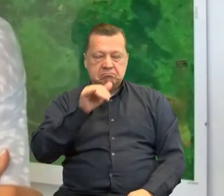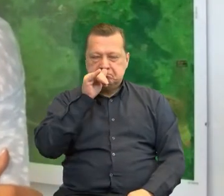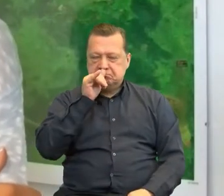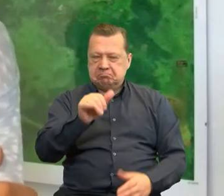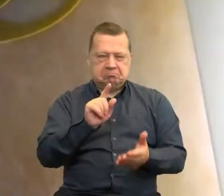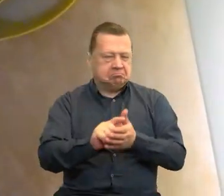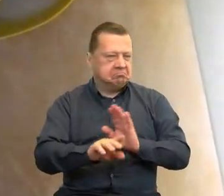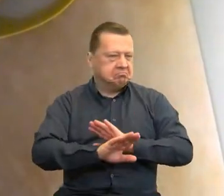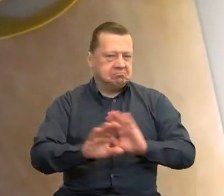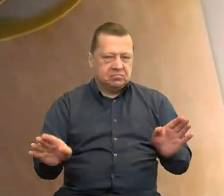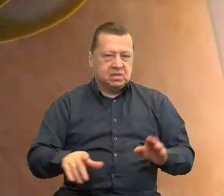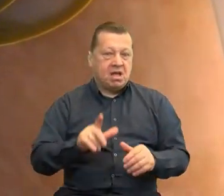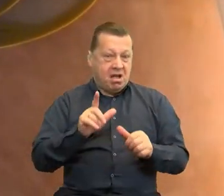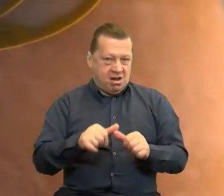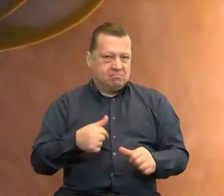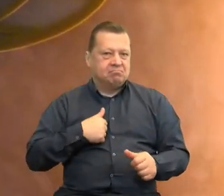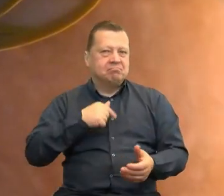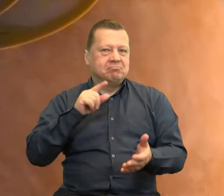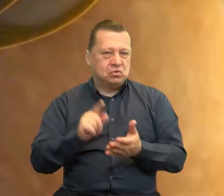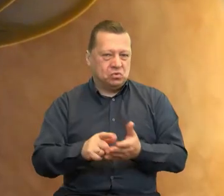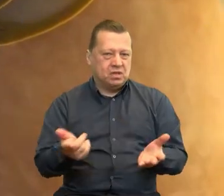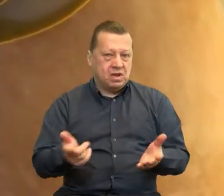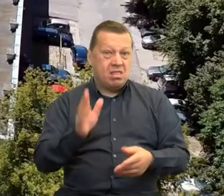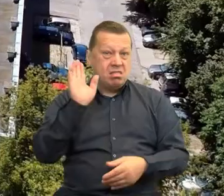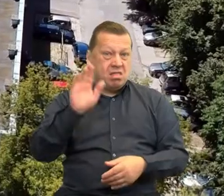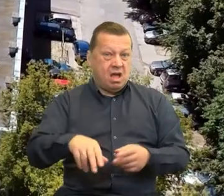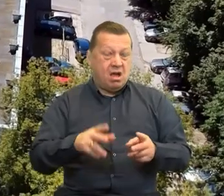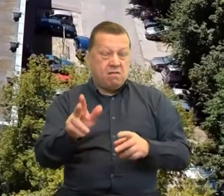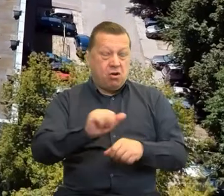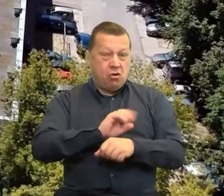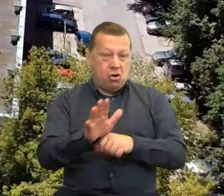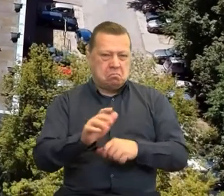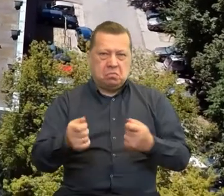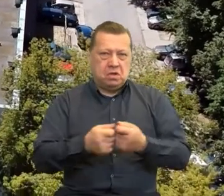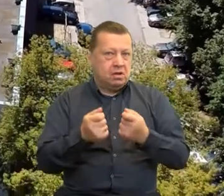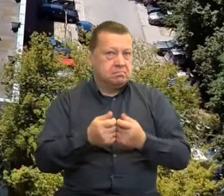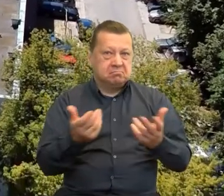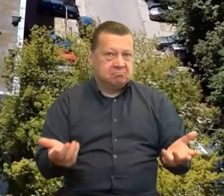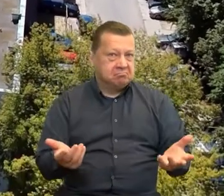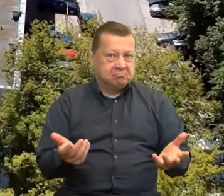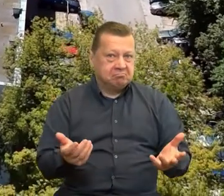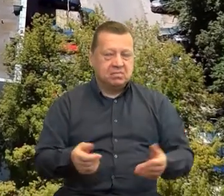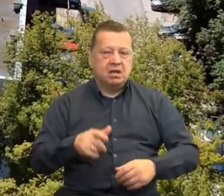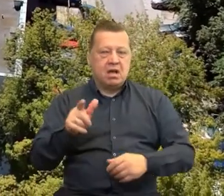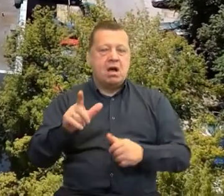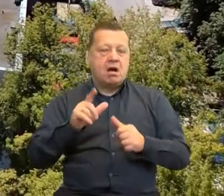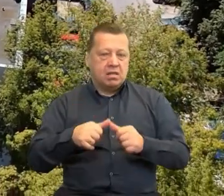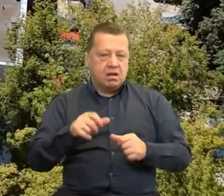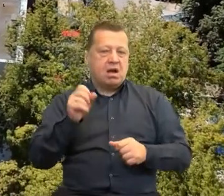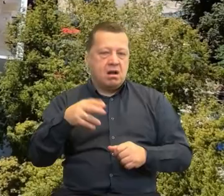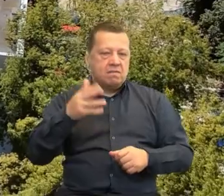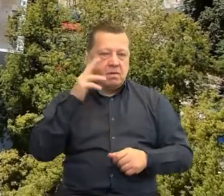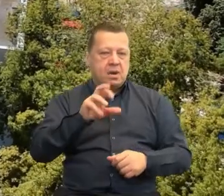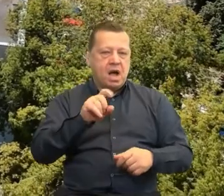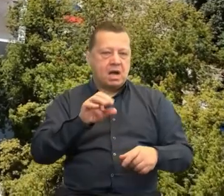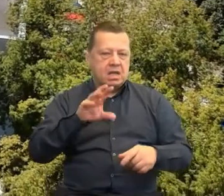sukcesem, nawet pomimo sytuacji związanej z COVID-19. Oczywiście wypłosiło to na nas zmiany trybu nagrywania hackathonu